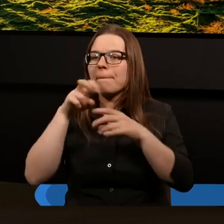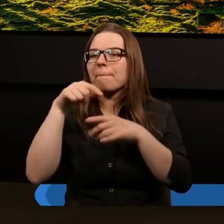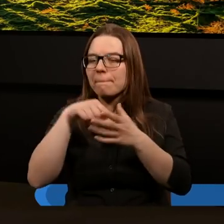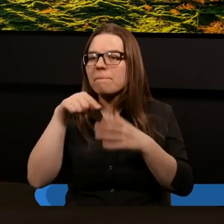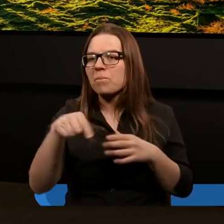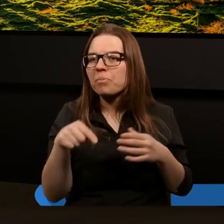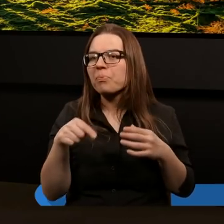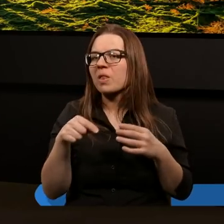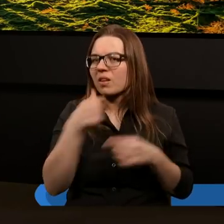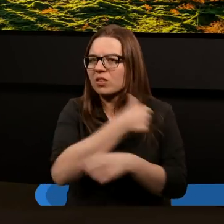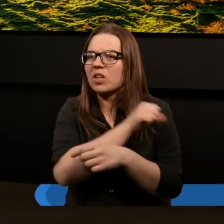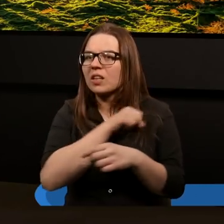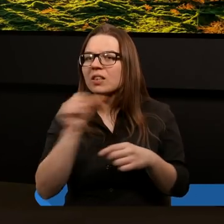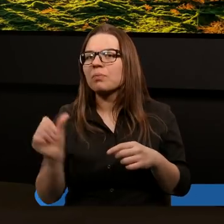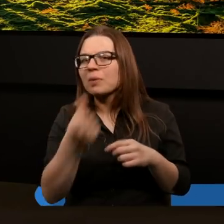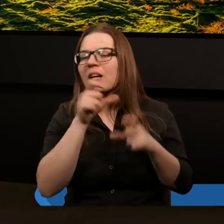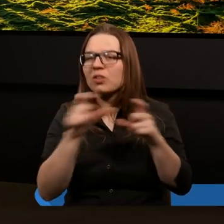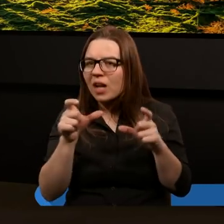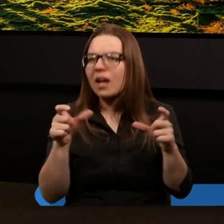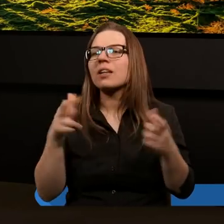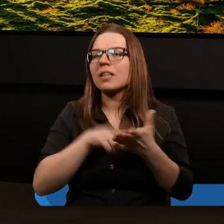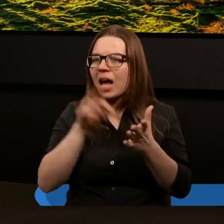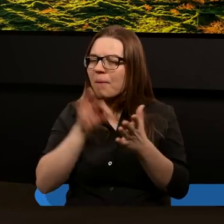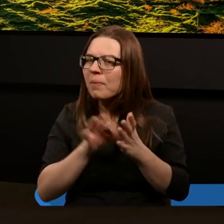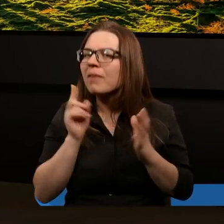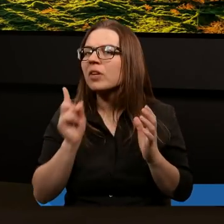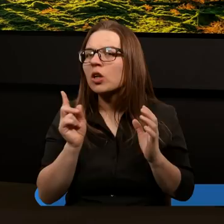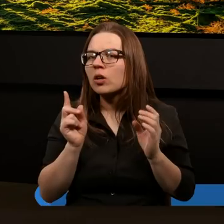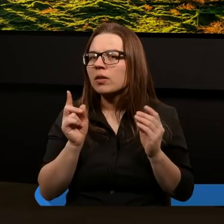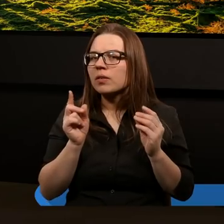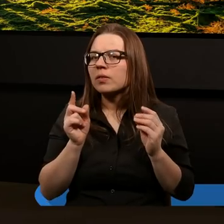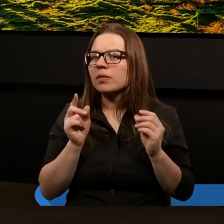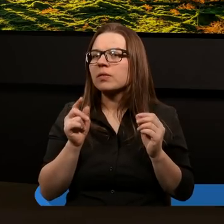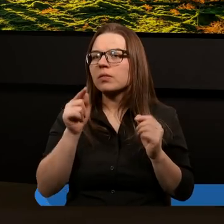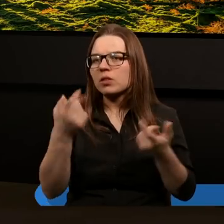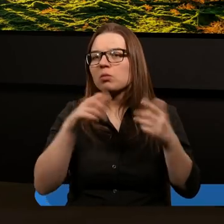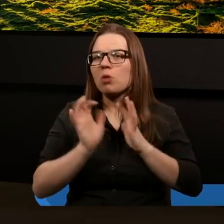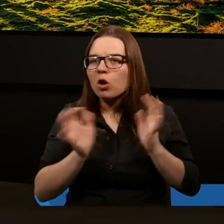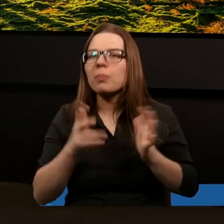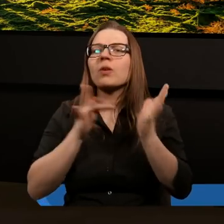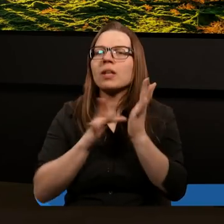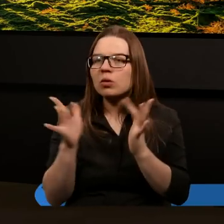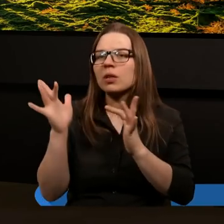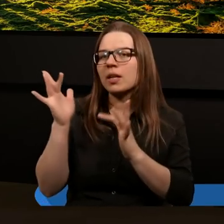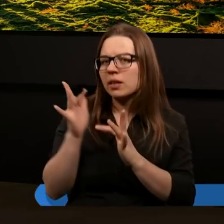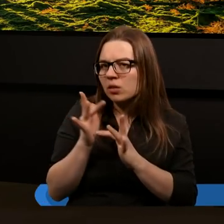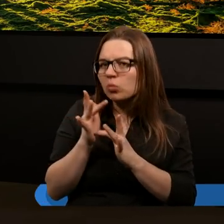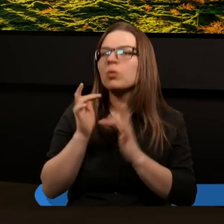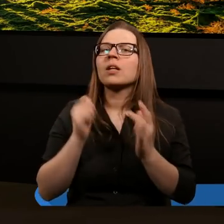jest chrześcijaństwo pierwszego czasu, ale na pewno będące pod opieką Jezusa Chrystusa,